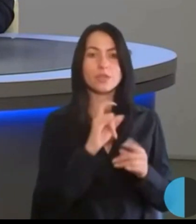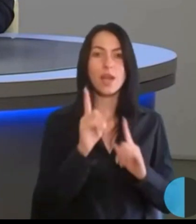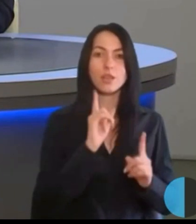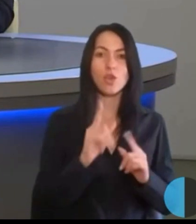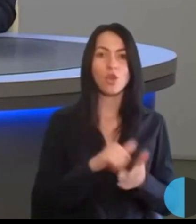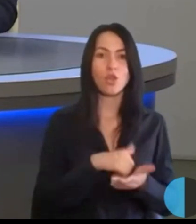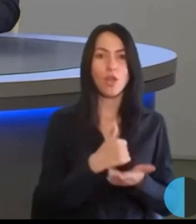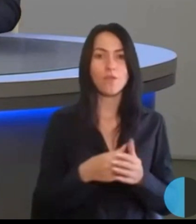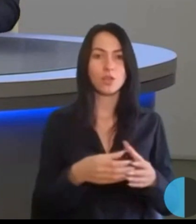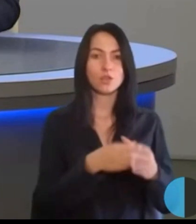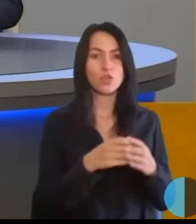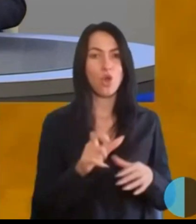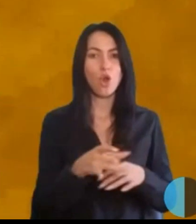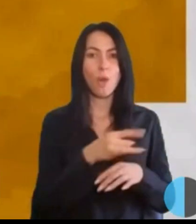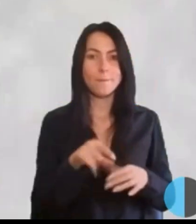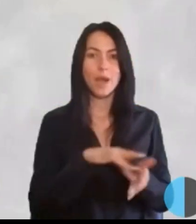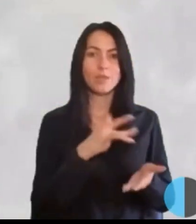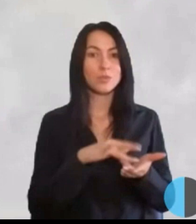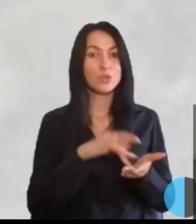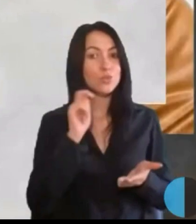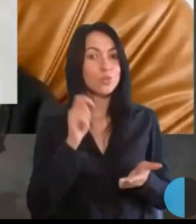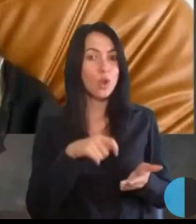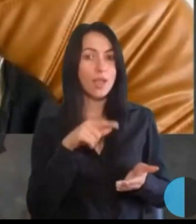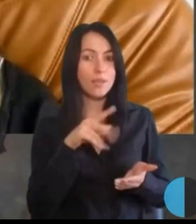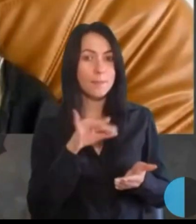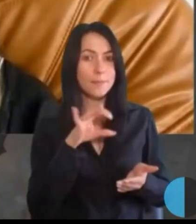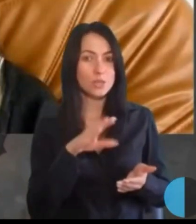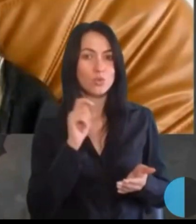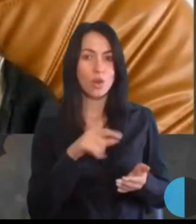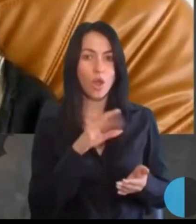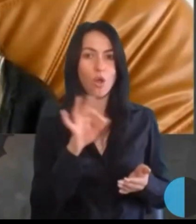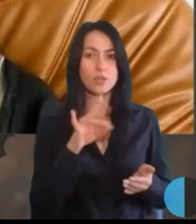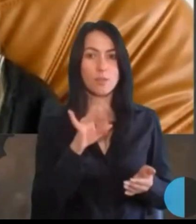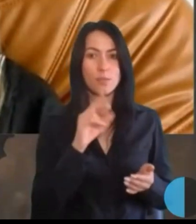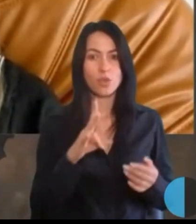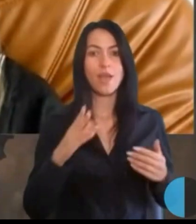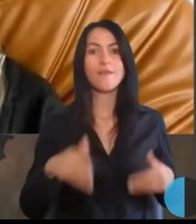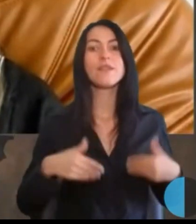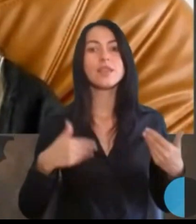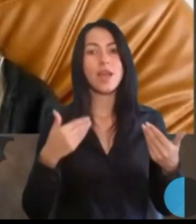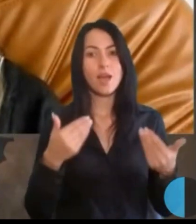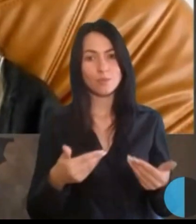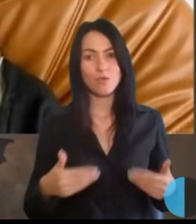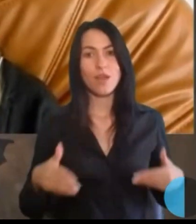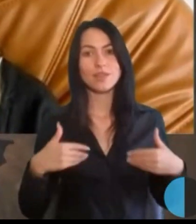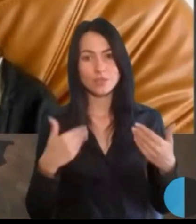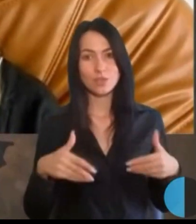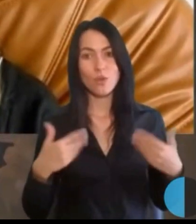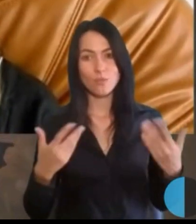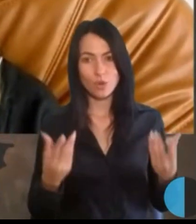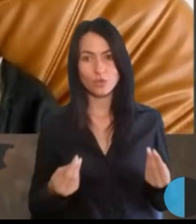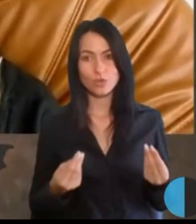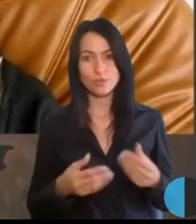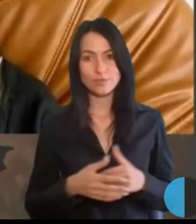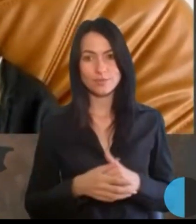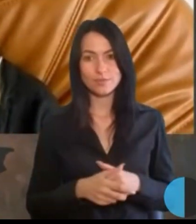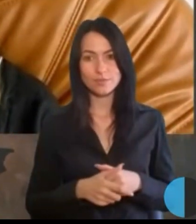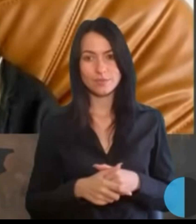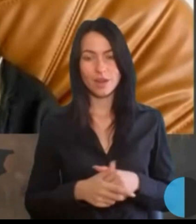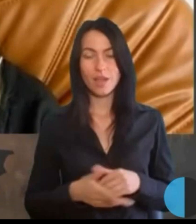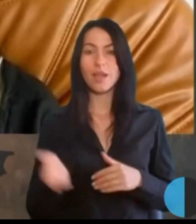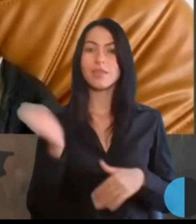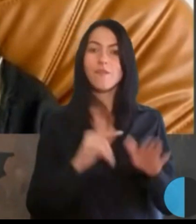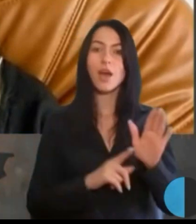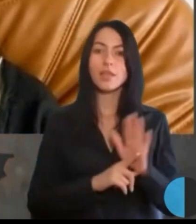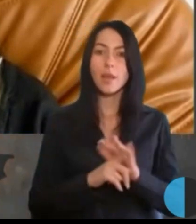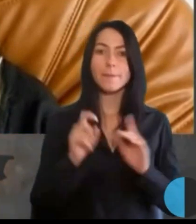громад міст України Оксаною Продан. Пані Оксано, вітаємо вас. Вітаємо. Доброго дня. Давайте починаємо з того, що ми